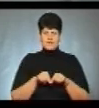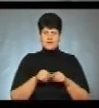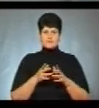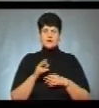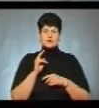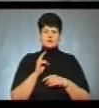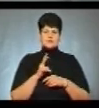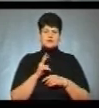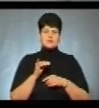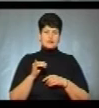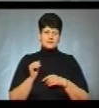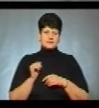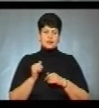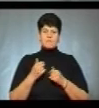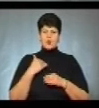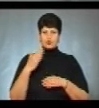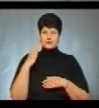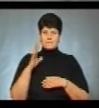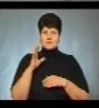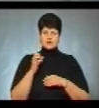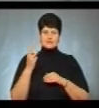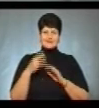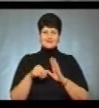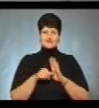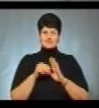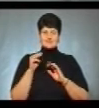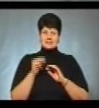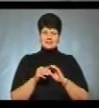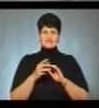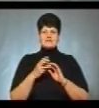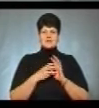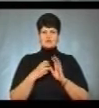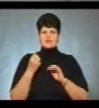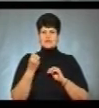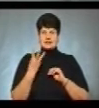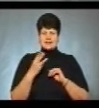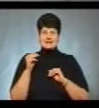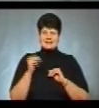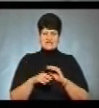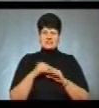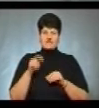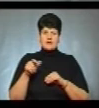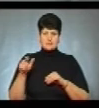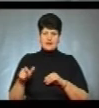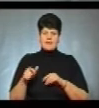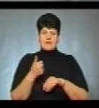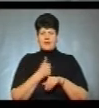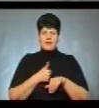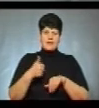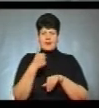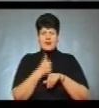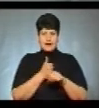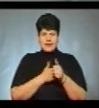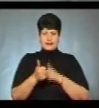Костянтин Хівренко. Проголосували 536 тисяч із 813 тисяч виборців. Лідирує по п'яти територіальних